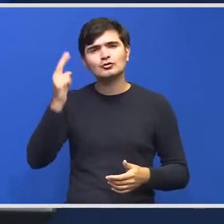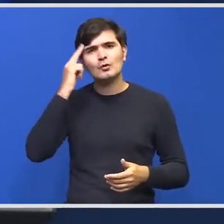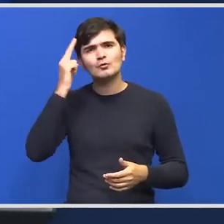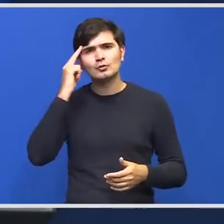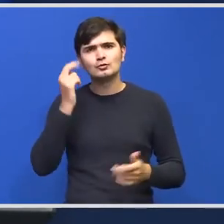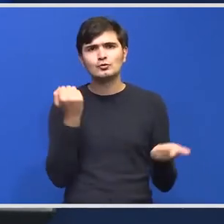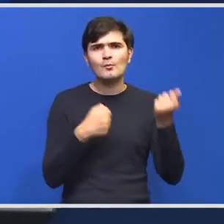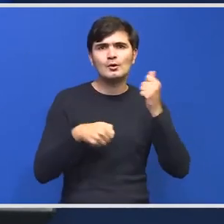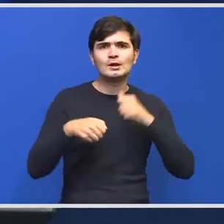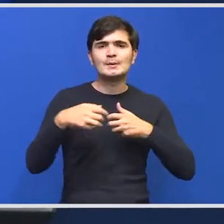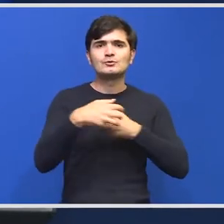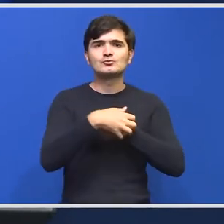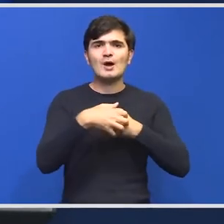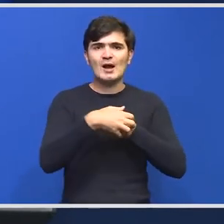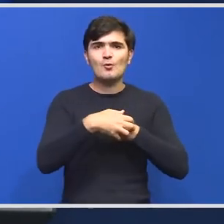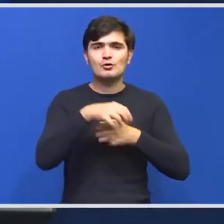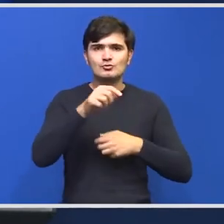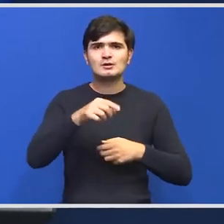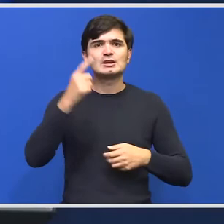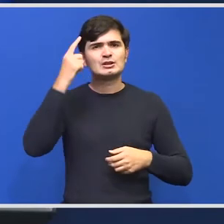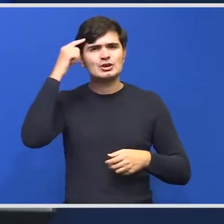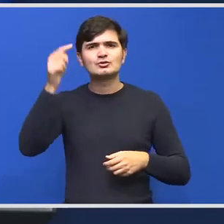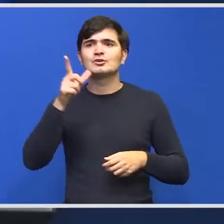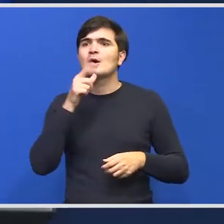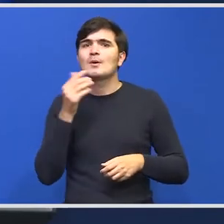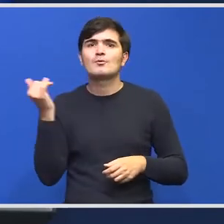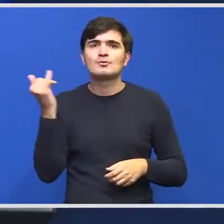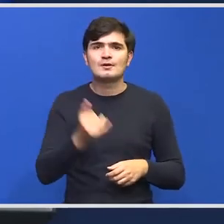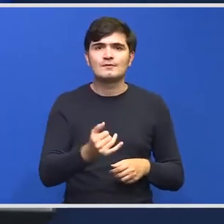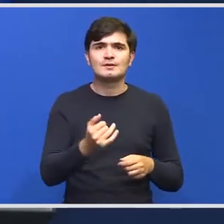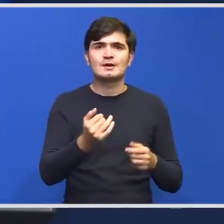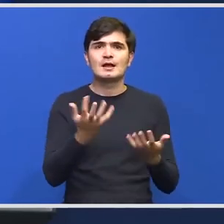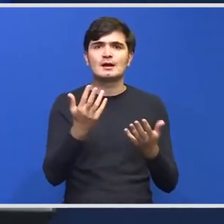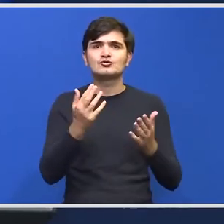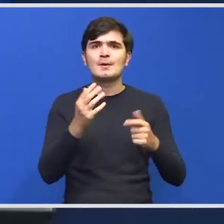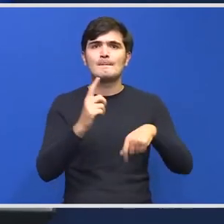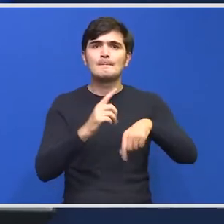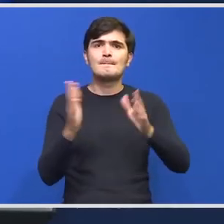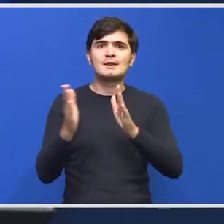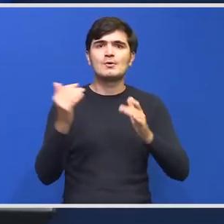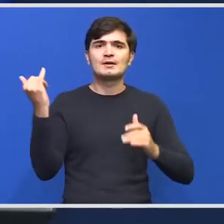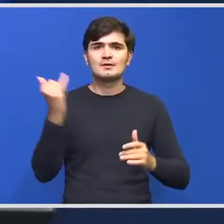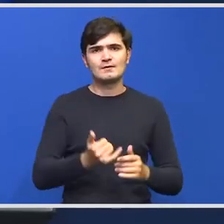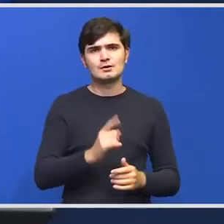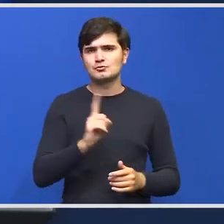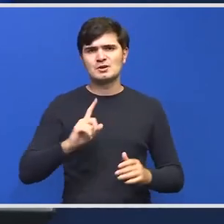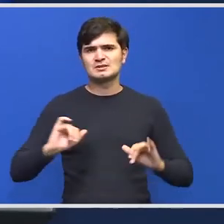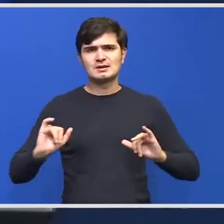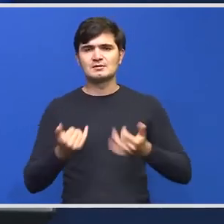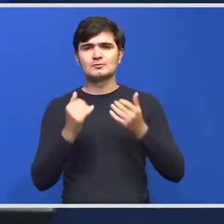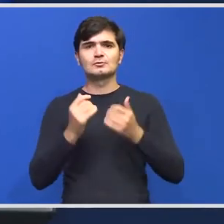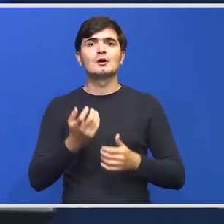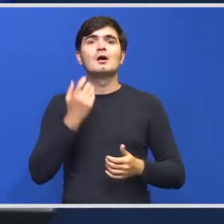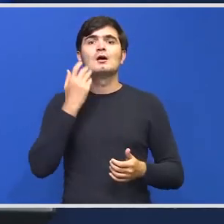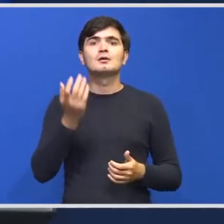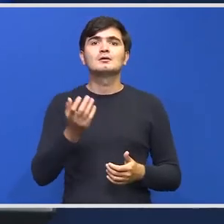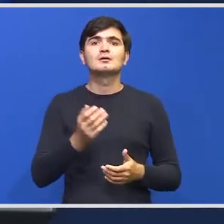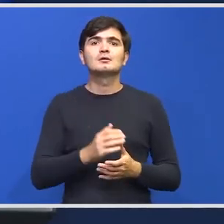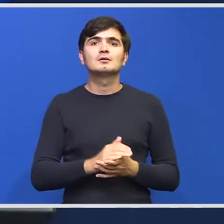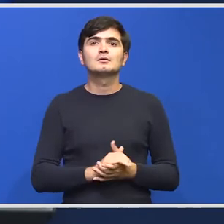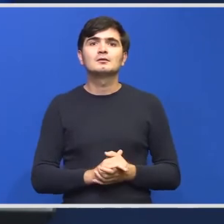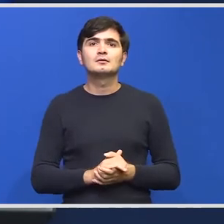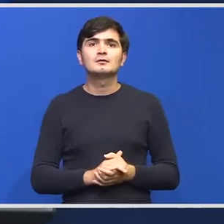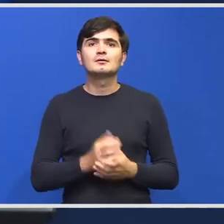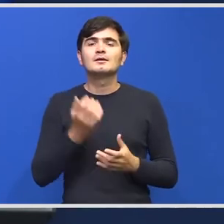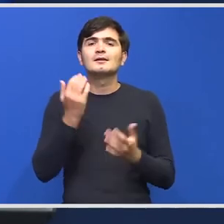de urși habituat se știe pe unde vine se știe cu ce periodicitate vine Deci nu este chiar așa la întâmplare Și când va aștepta această echipă mixtă